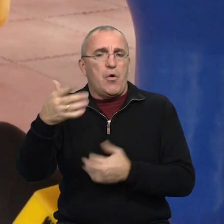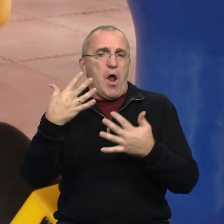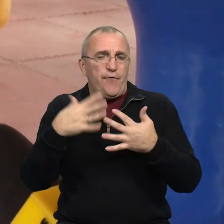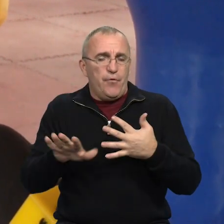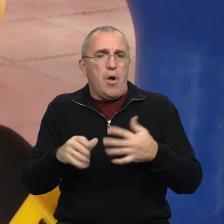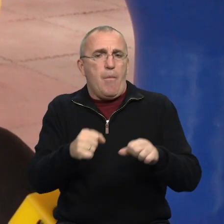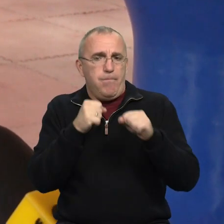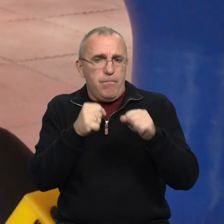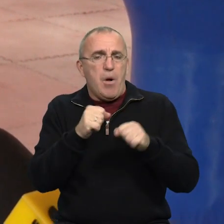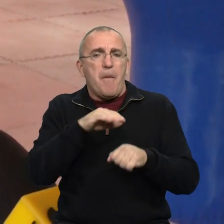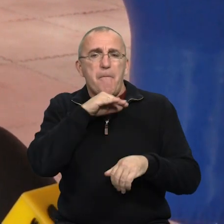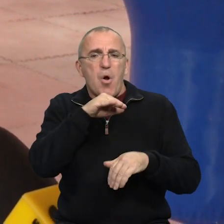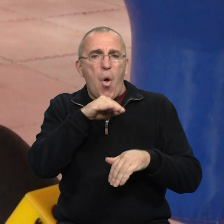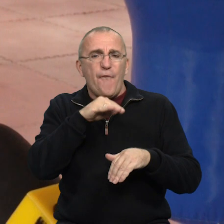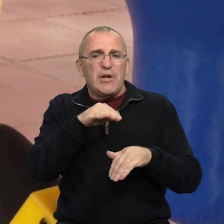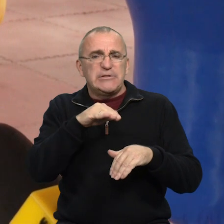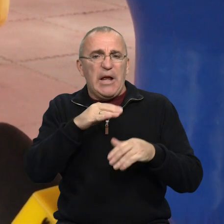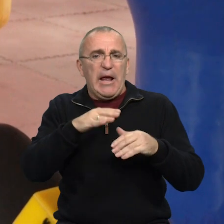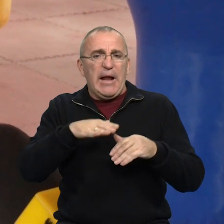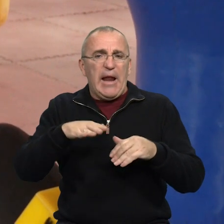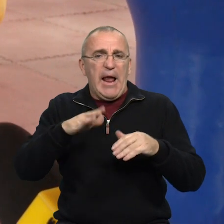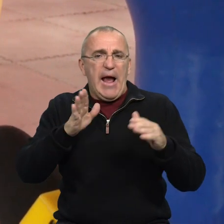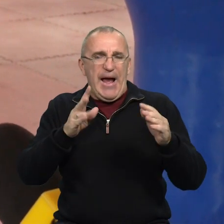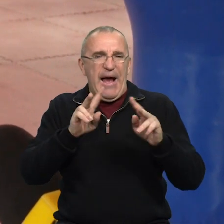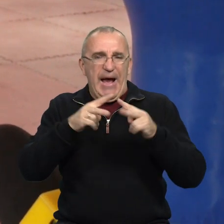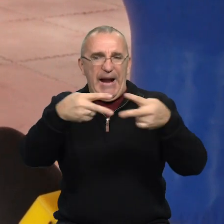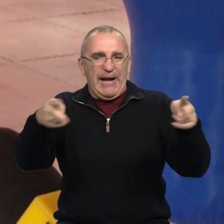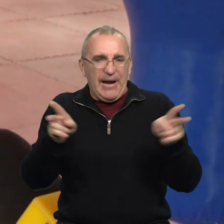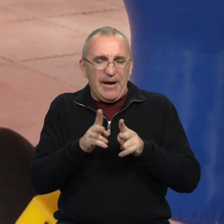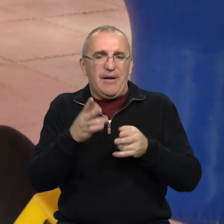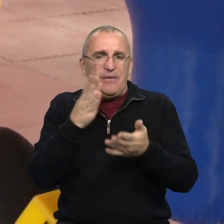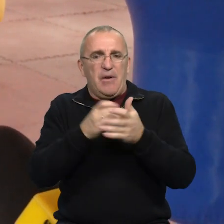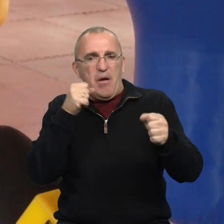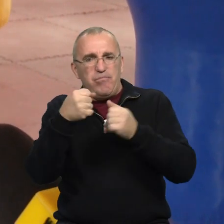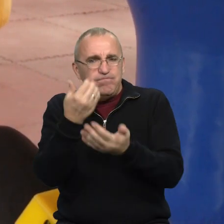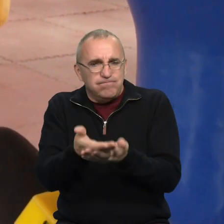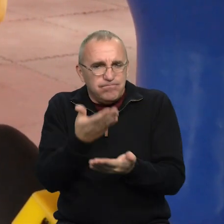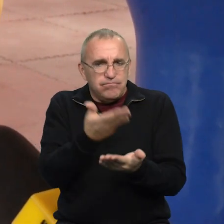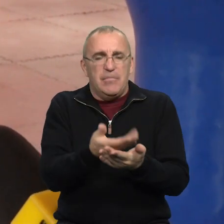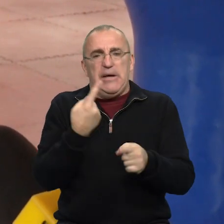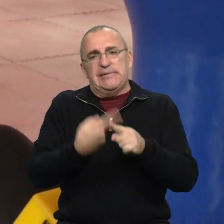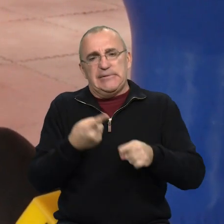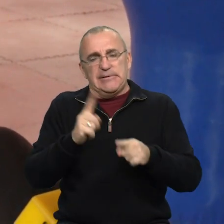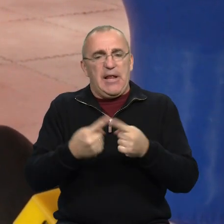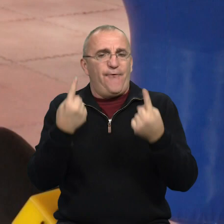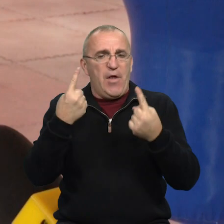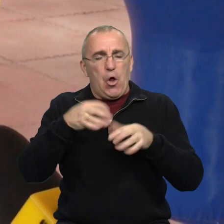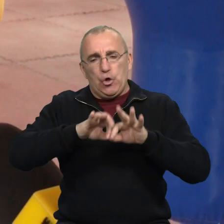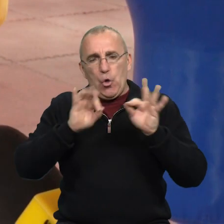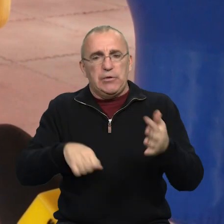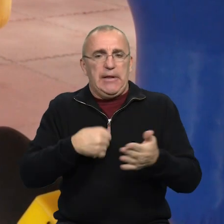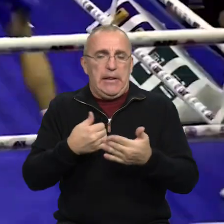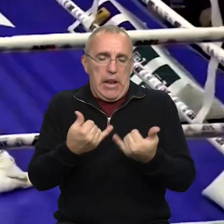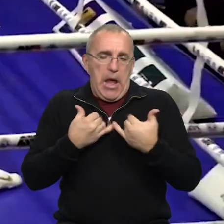Вона вже боксувала на професійному ринці, в неї багато перемог нокаутами, тому що це великий